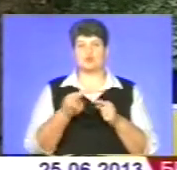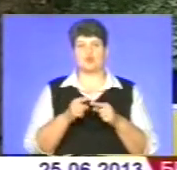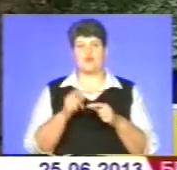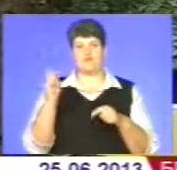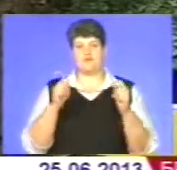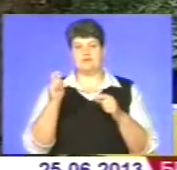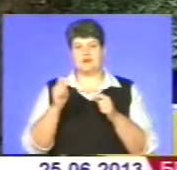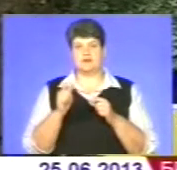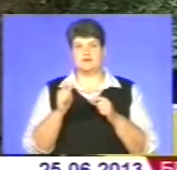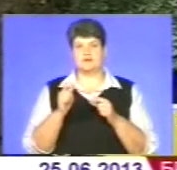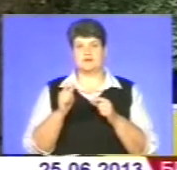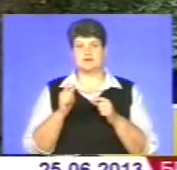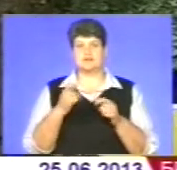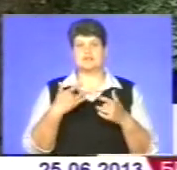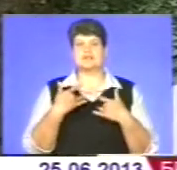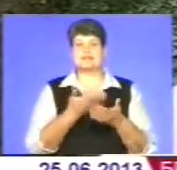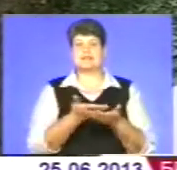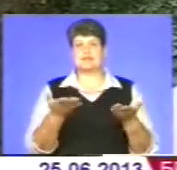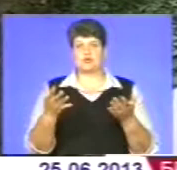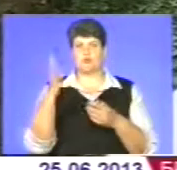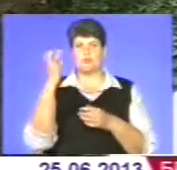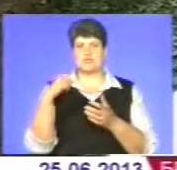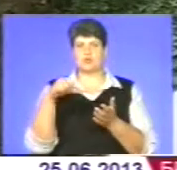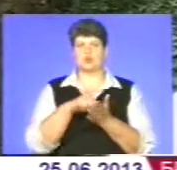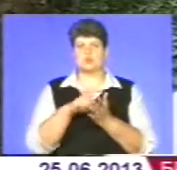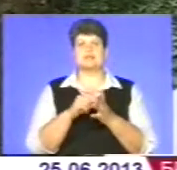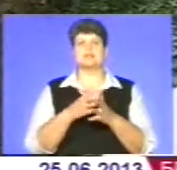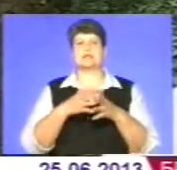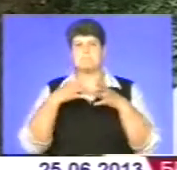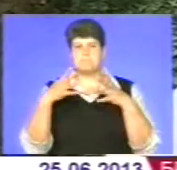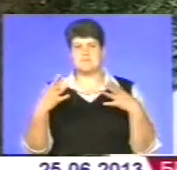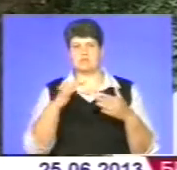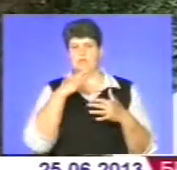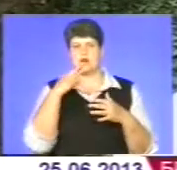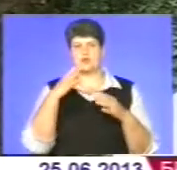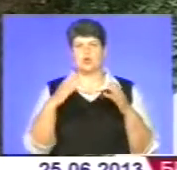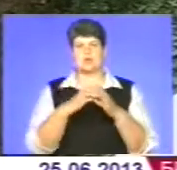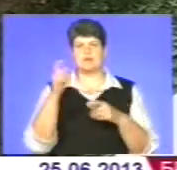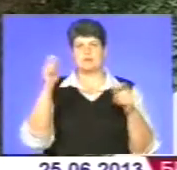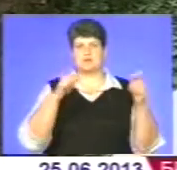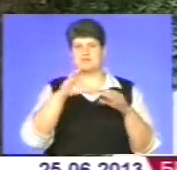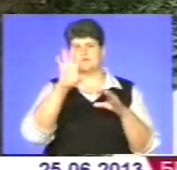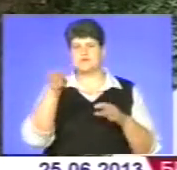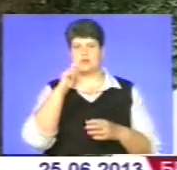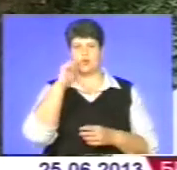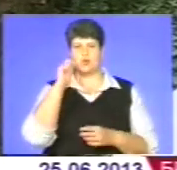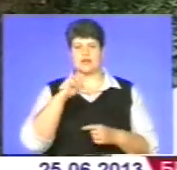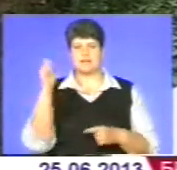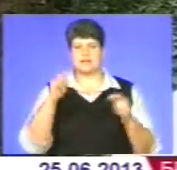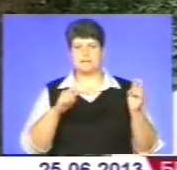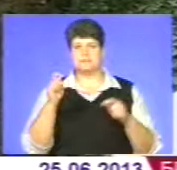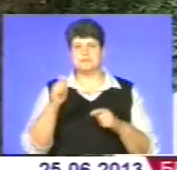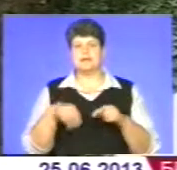Через сцену проходить не менше 500 учасників, в основному завжди більше. Багато колективів, які з'їжджаються з усієї України. Також